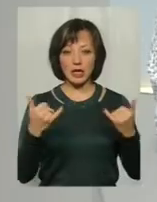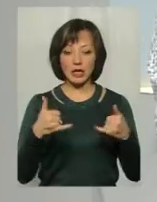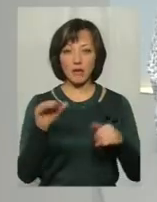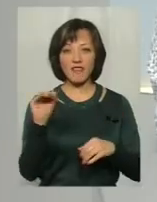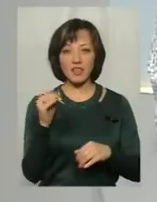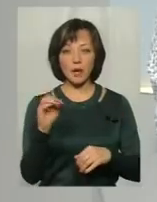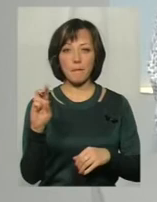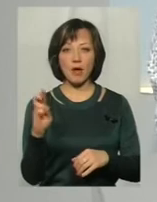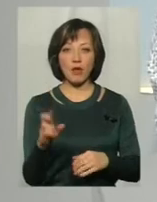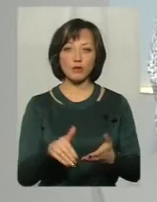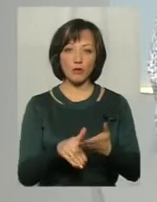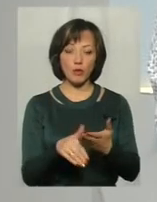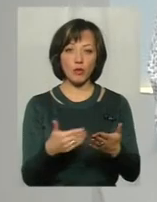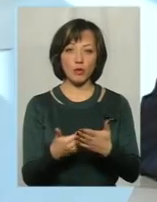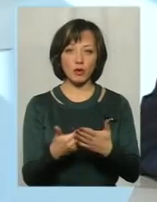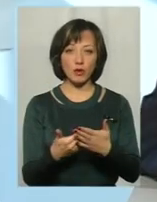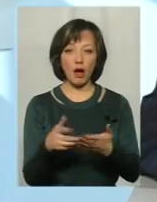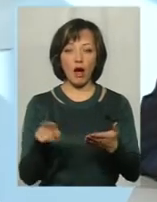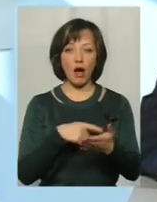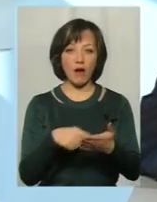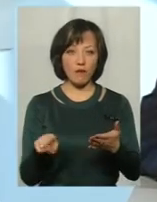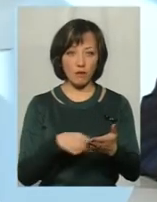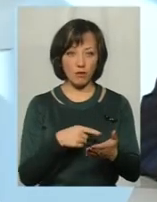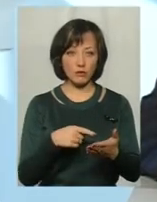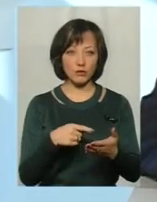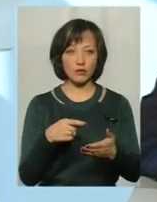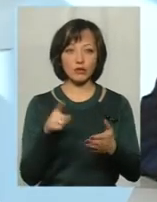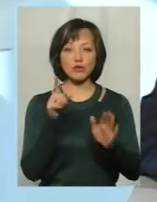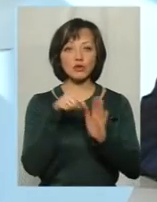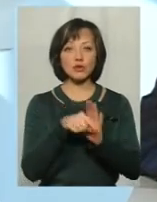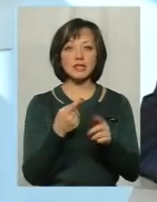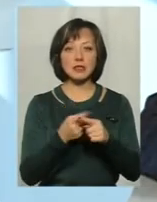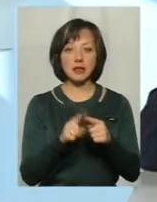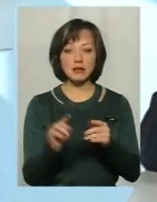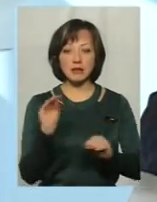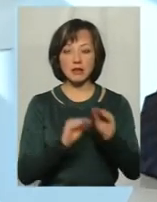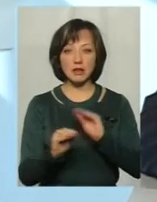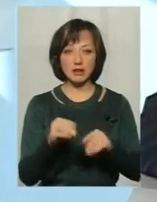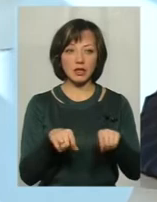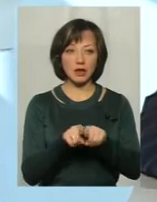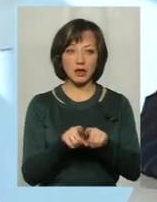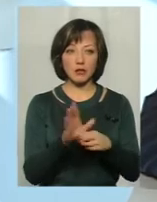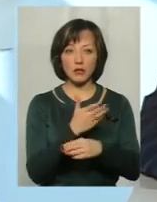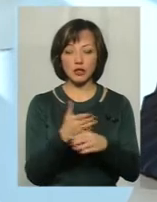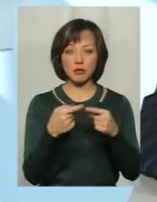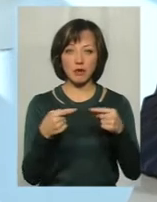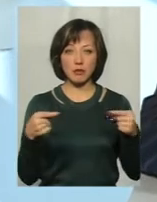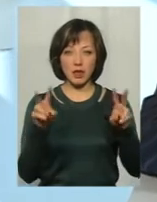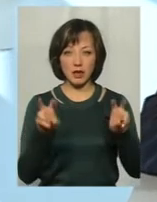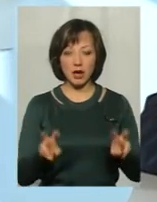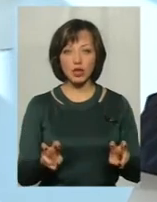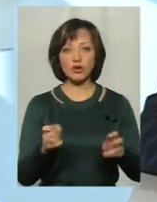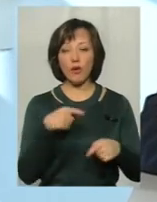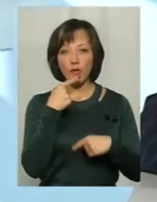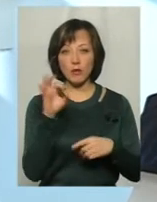фізику, біологію за допомогою айфона. Ось, що таке айфон, з чого він складається. Ось такі міжпредметні речі. І сьогодні ми говоримо про